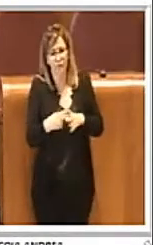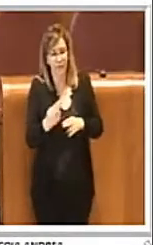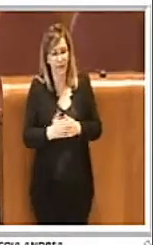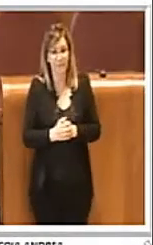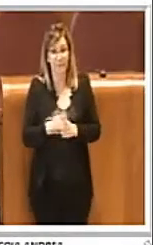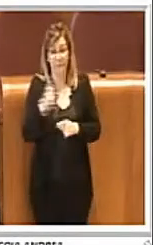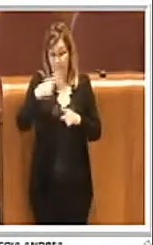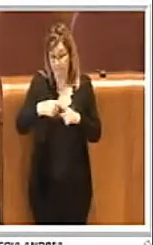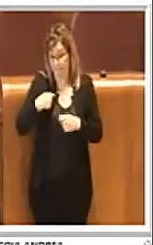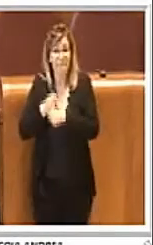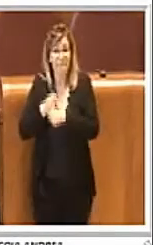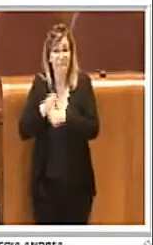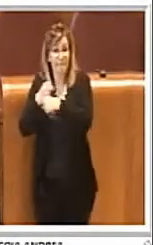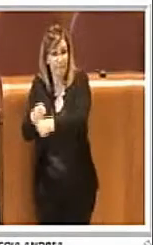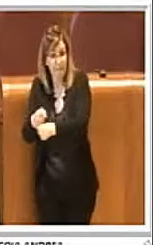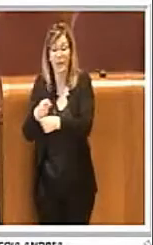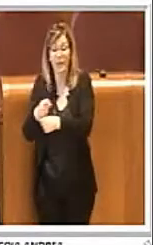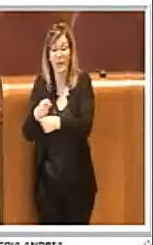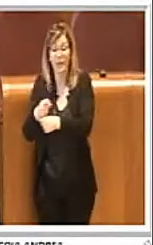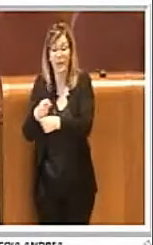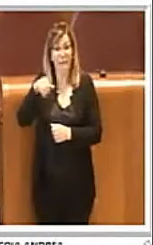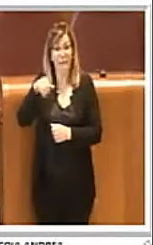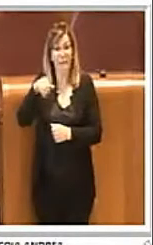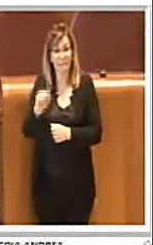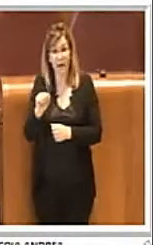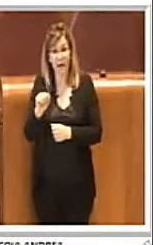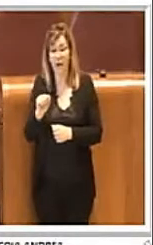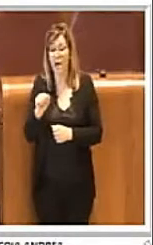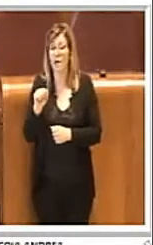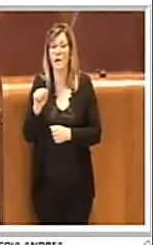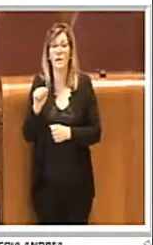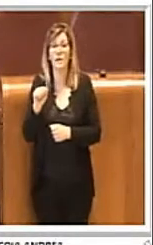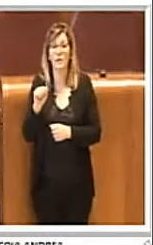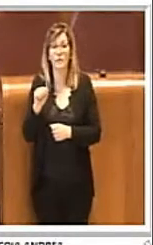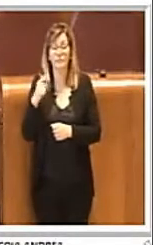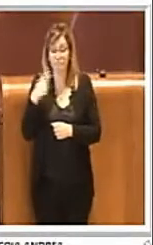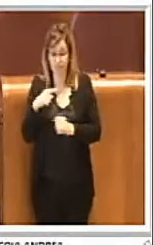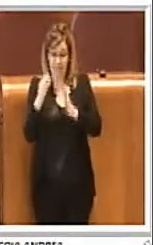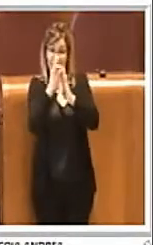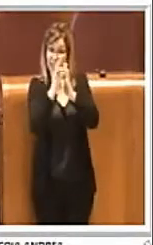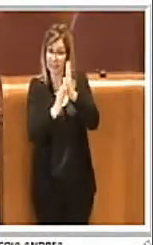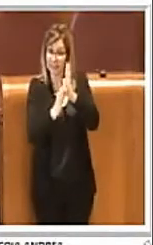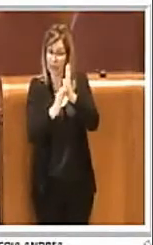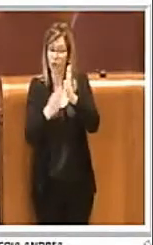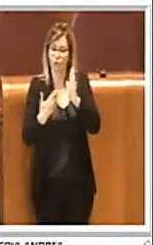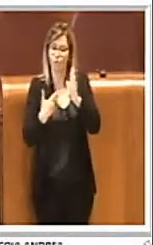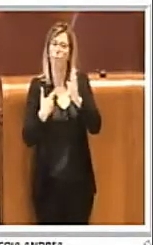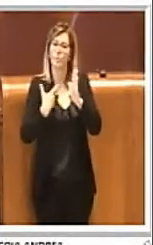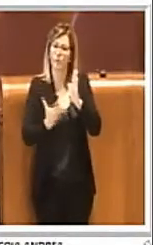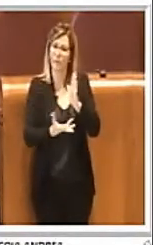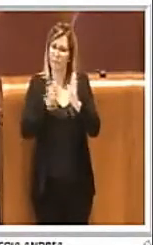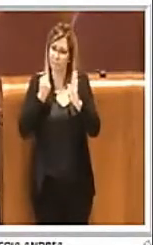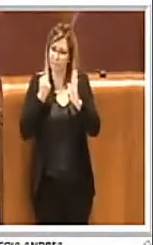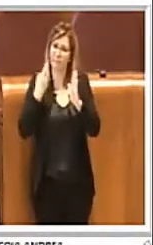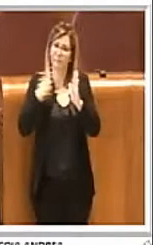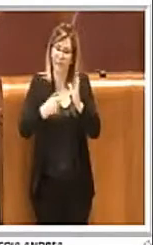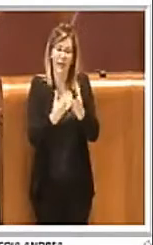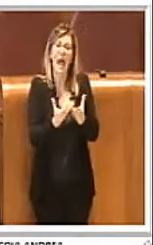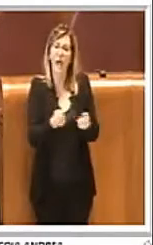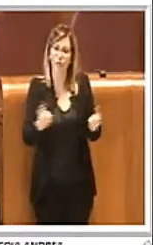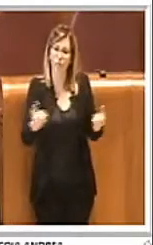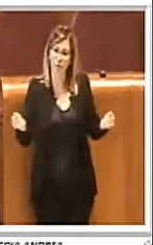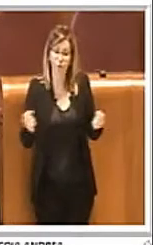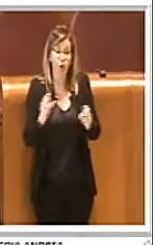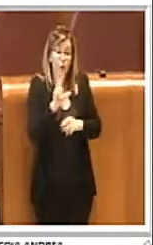mandato poi ad AMA di recepire immediatamente tali criteri e includerli nella formulazione e attuazione del nuovo